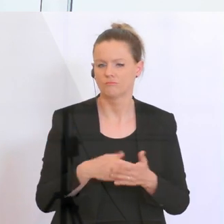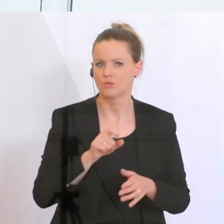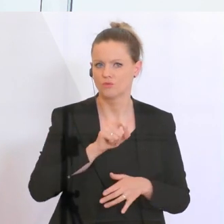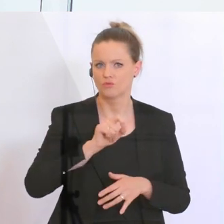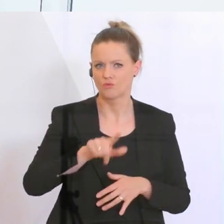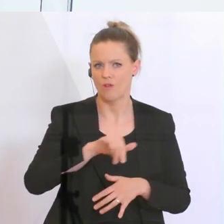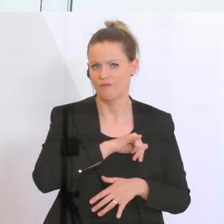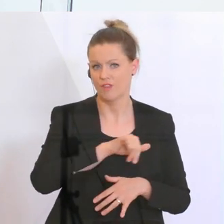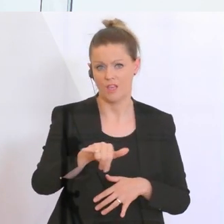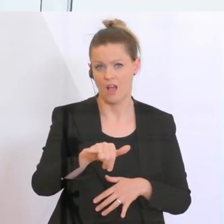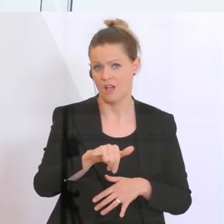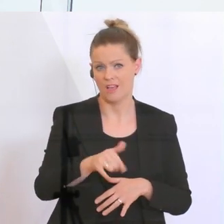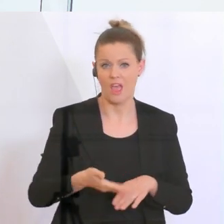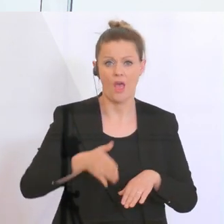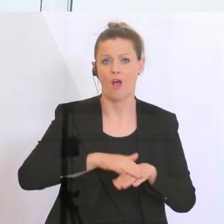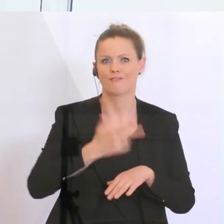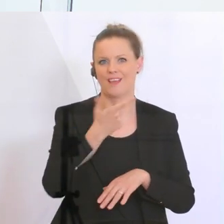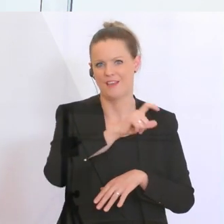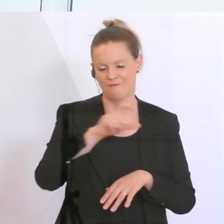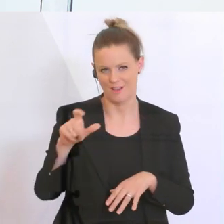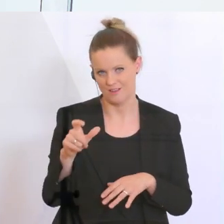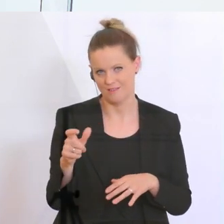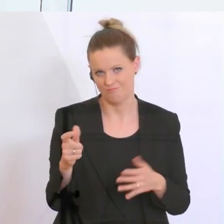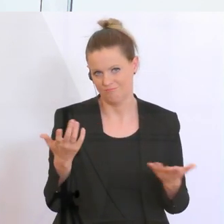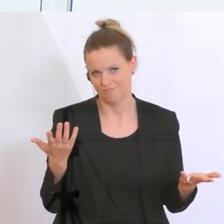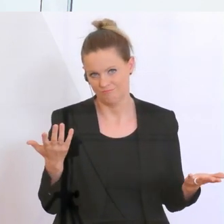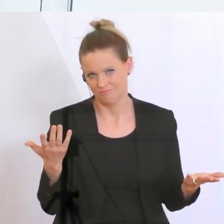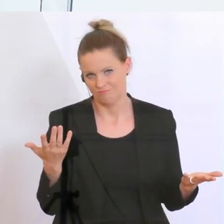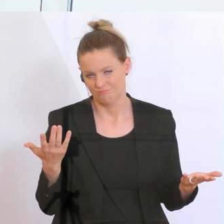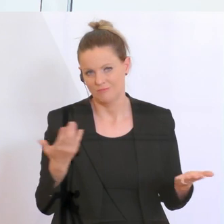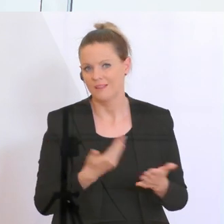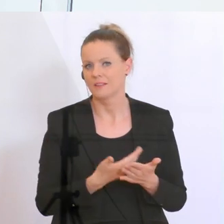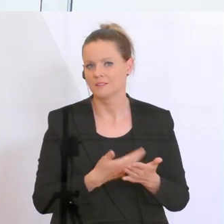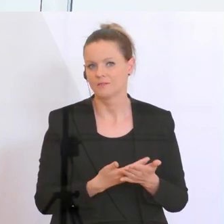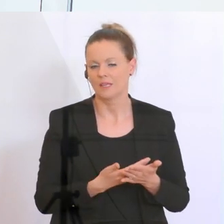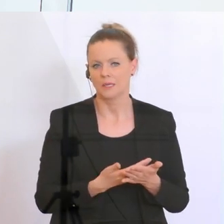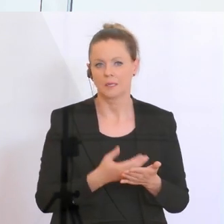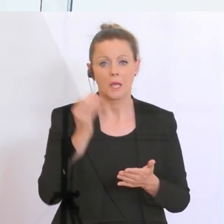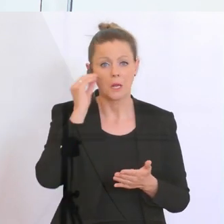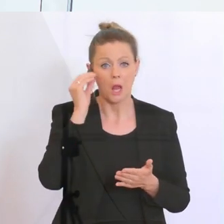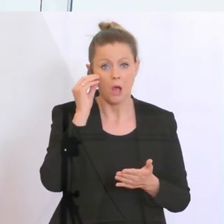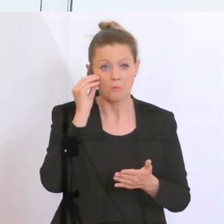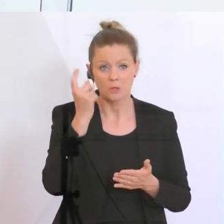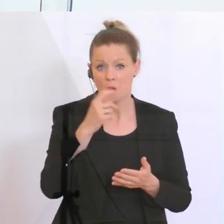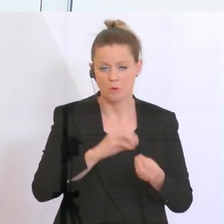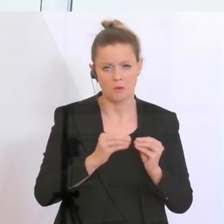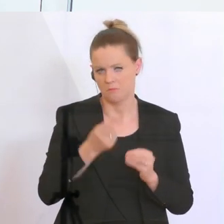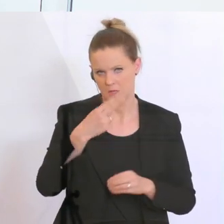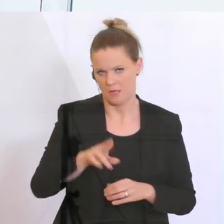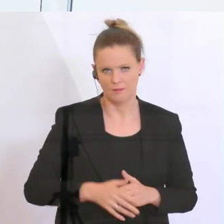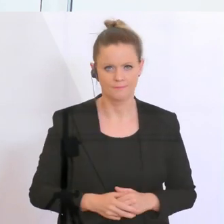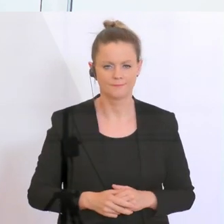weit mehr als verdreifacht. Also glaube ich nicht, dass dadurch irgendwelche Probleme entstehen werden.